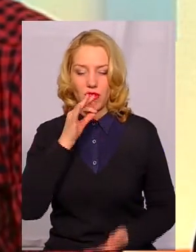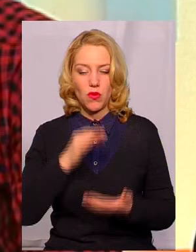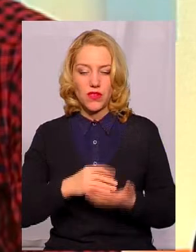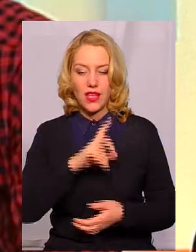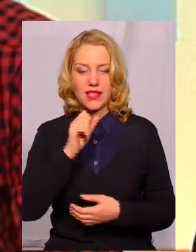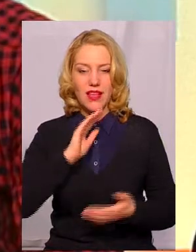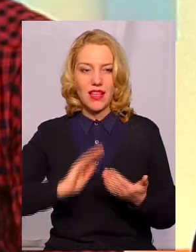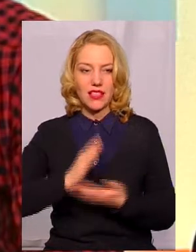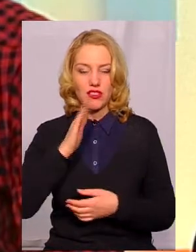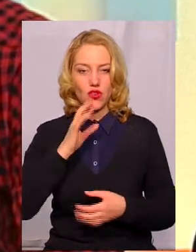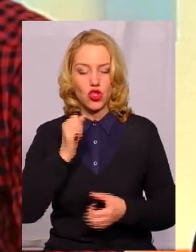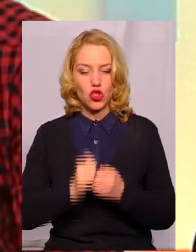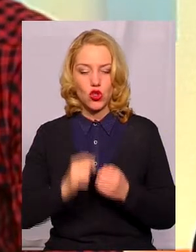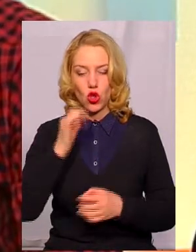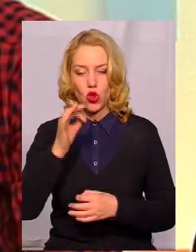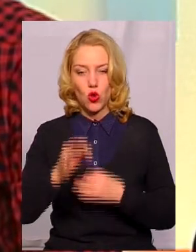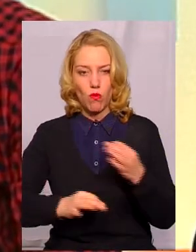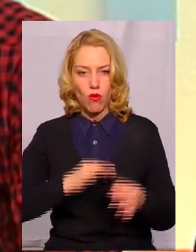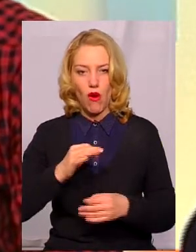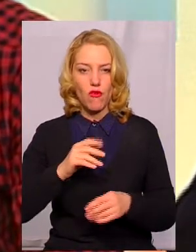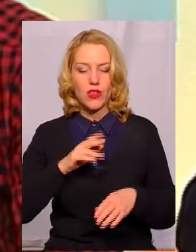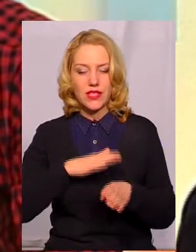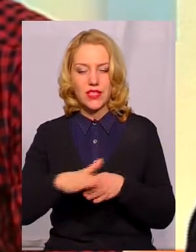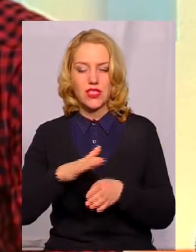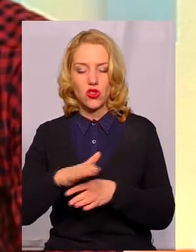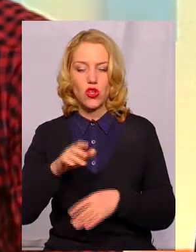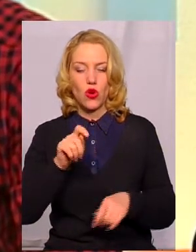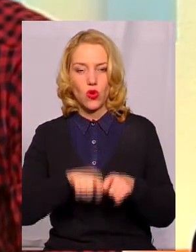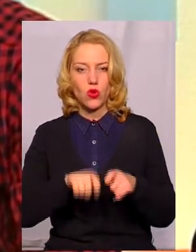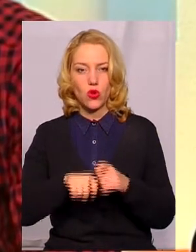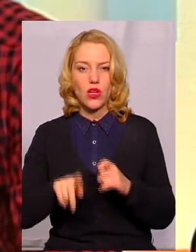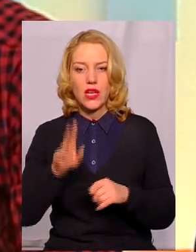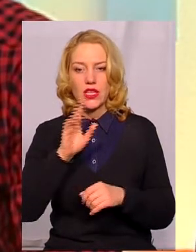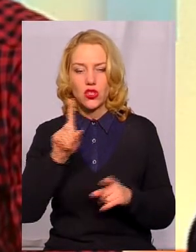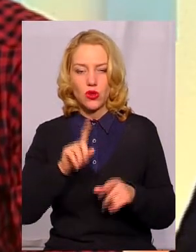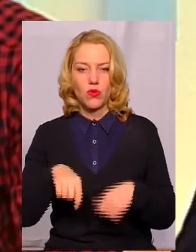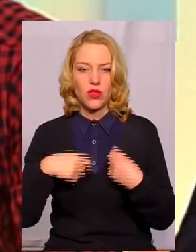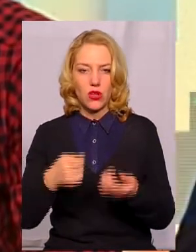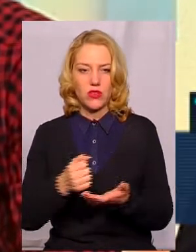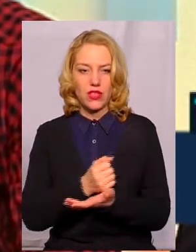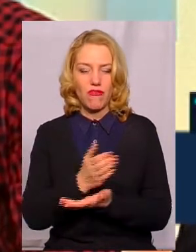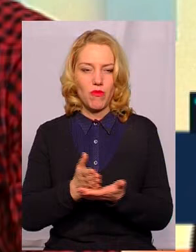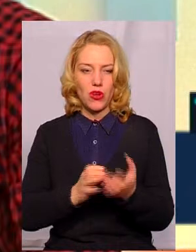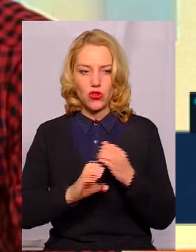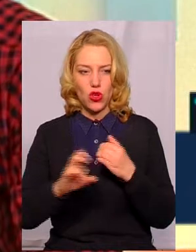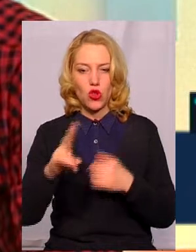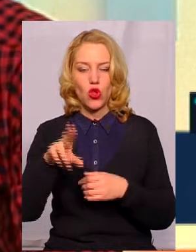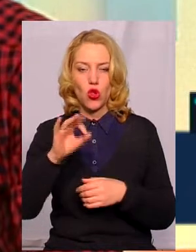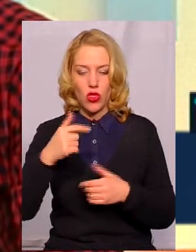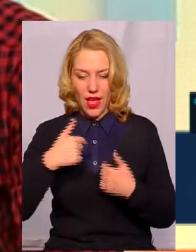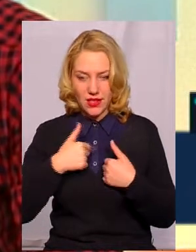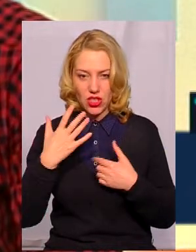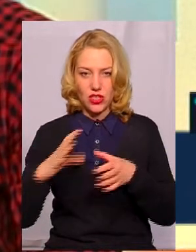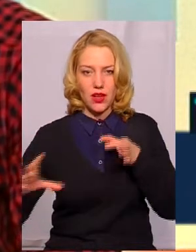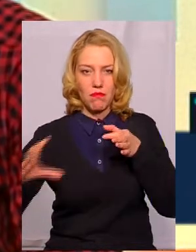якість води і щодобово зійснює контроль за водою, яка подається в мережу. Але крім наших мереж, далі до наших мереж приєднується це